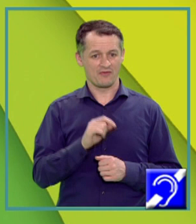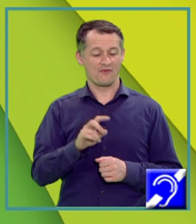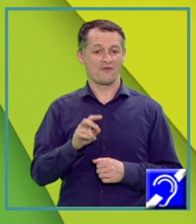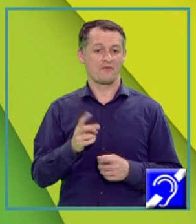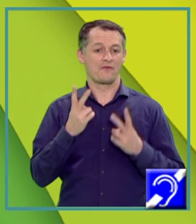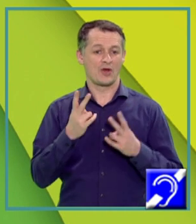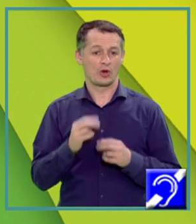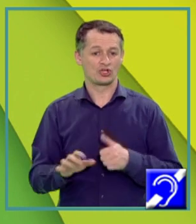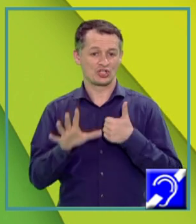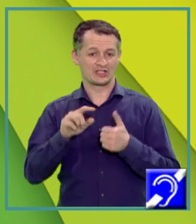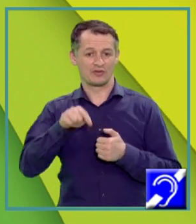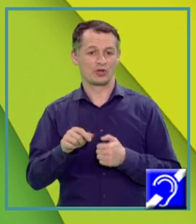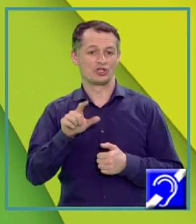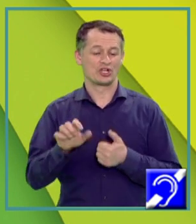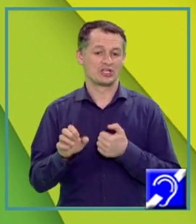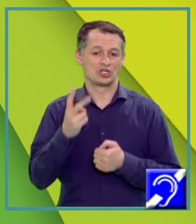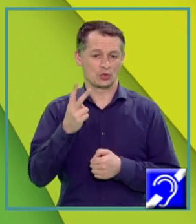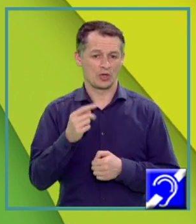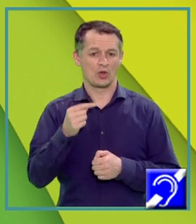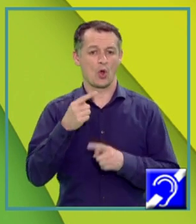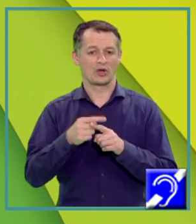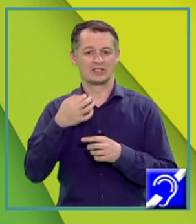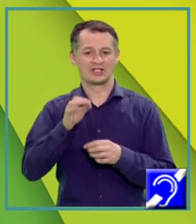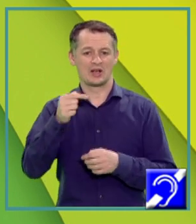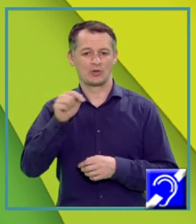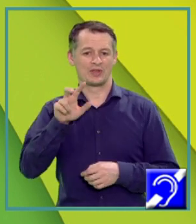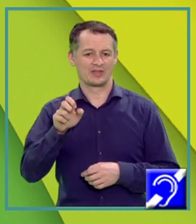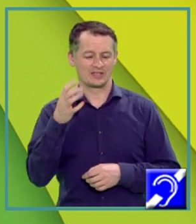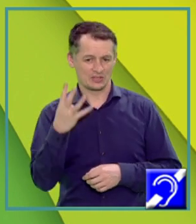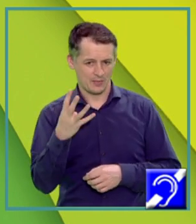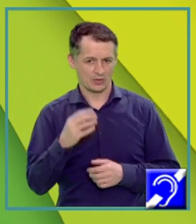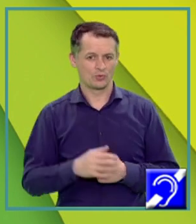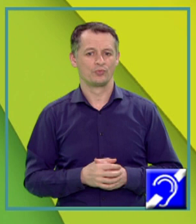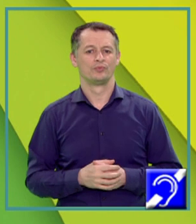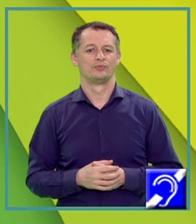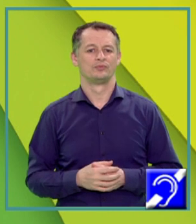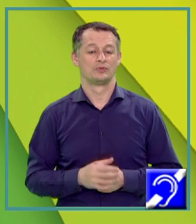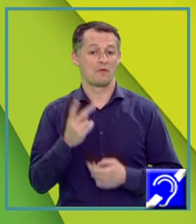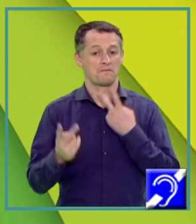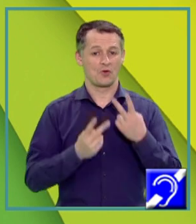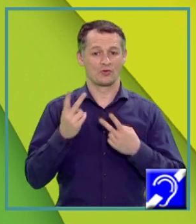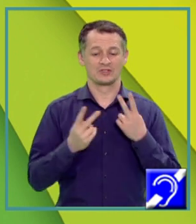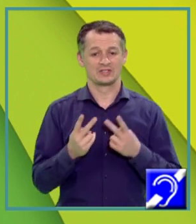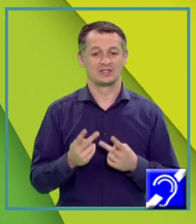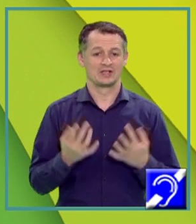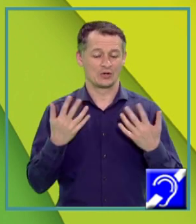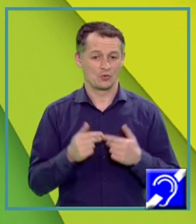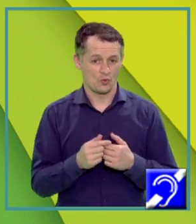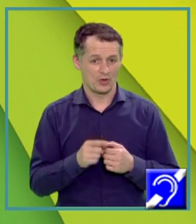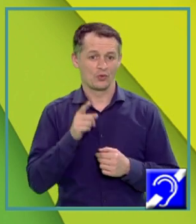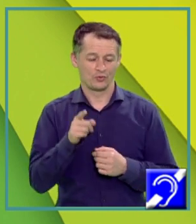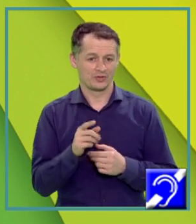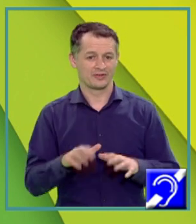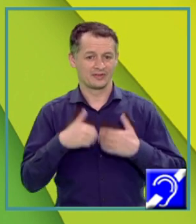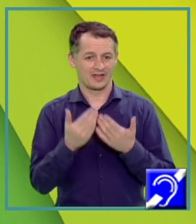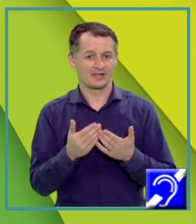Planck 6,62 ori 10 la minus 34 jilor secundă Și folosind valoarea numerică